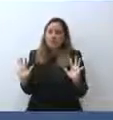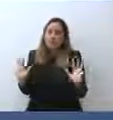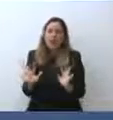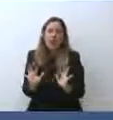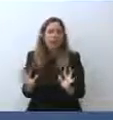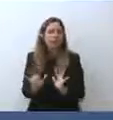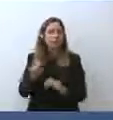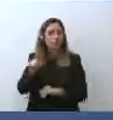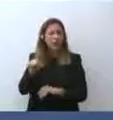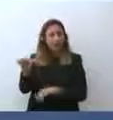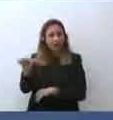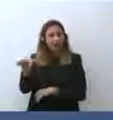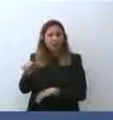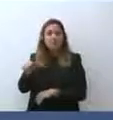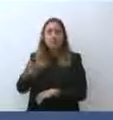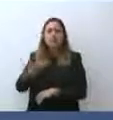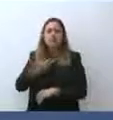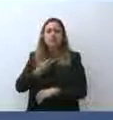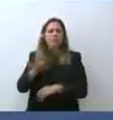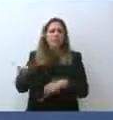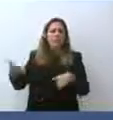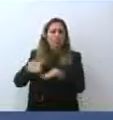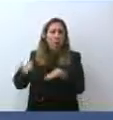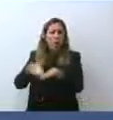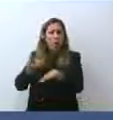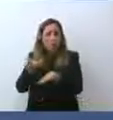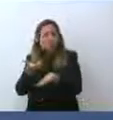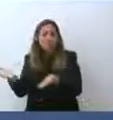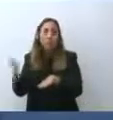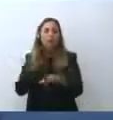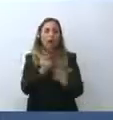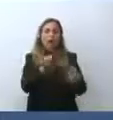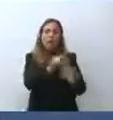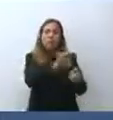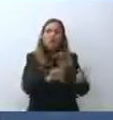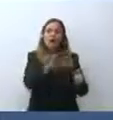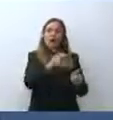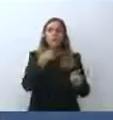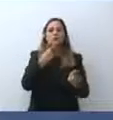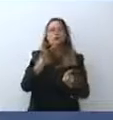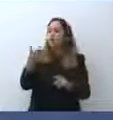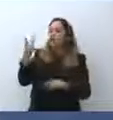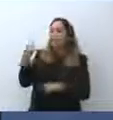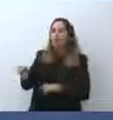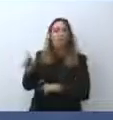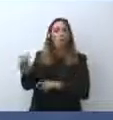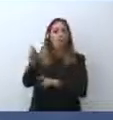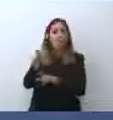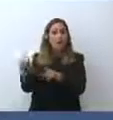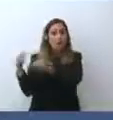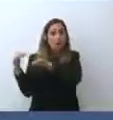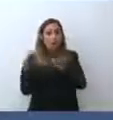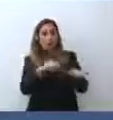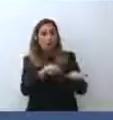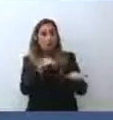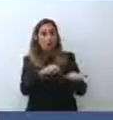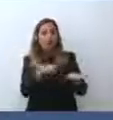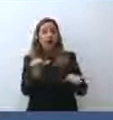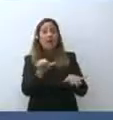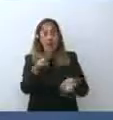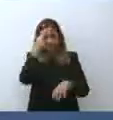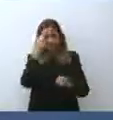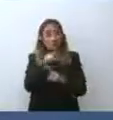l'attentato, con i morti, hanno detto noi non vogliamo rifugiati afghani. Non so se ricordate, insomma, come si fa?